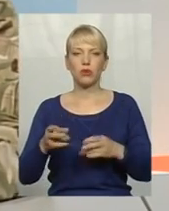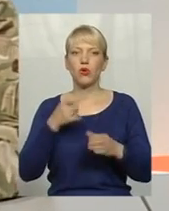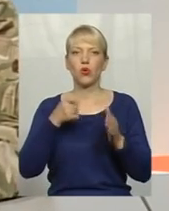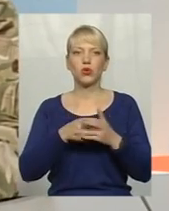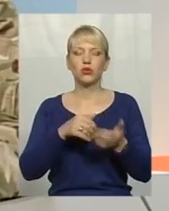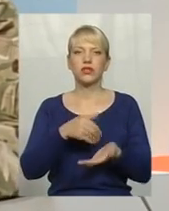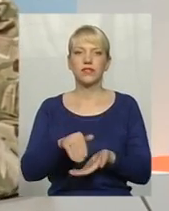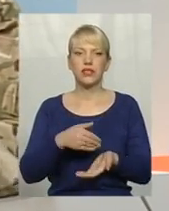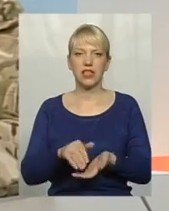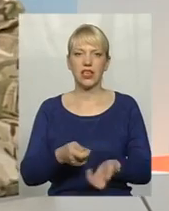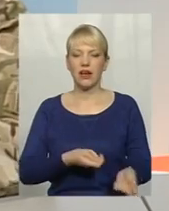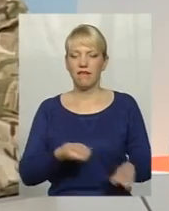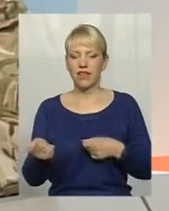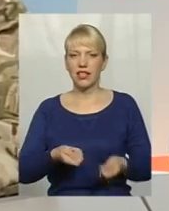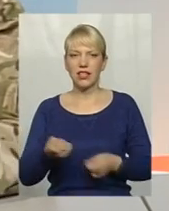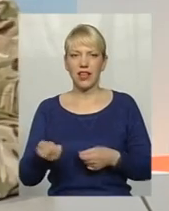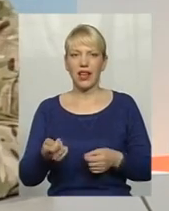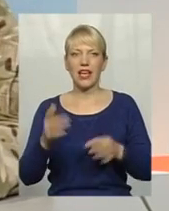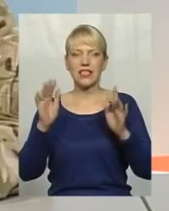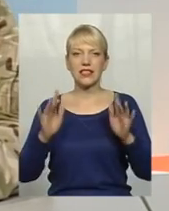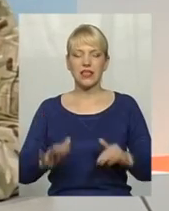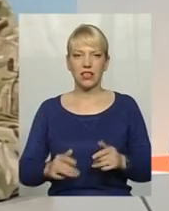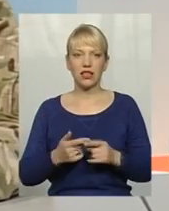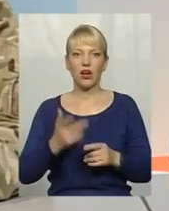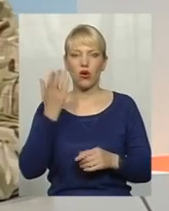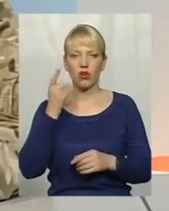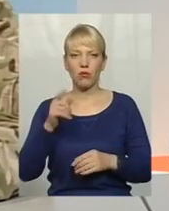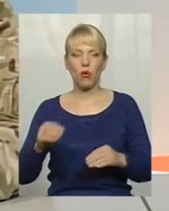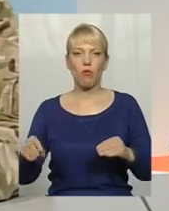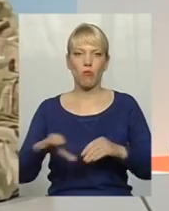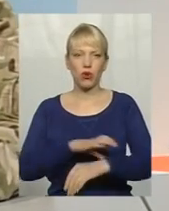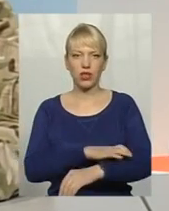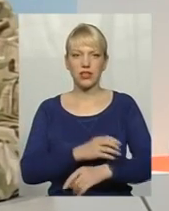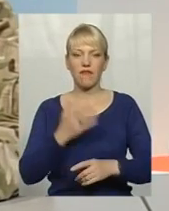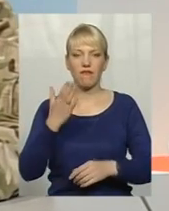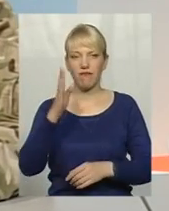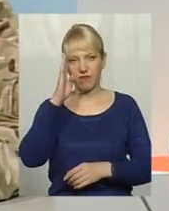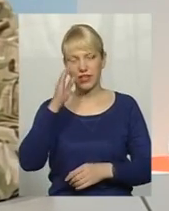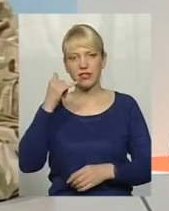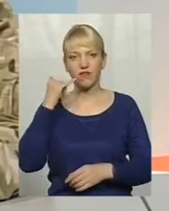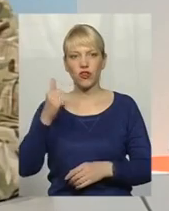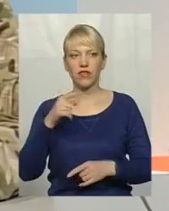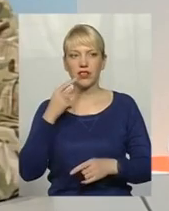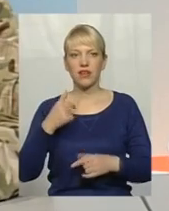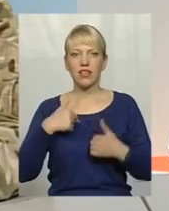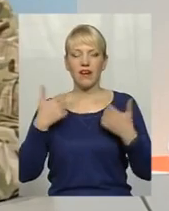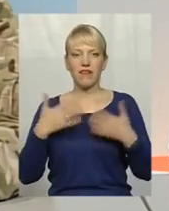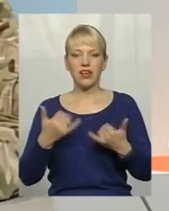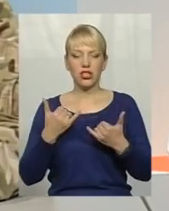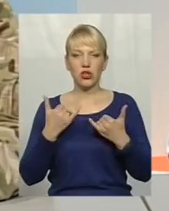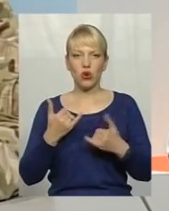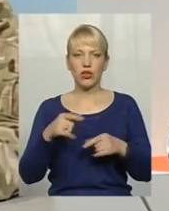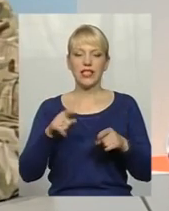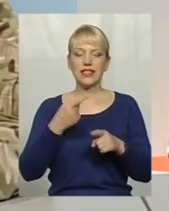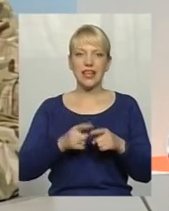свиней, відкидає сніг. І ви знаєте, після того, як поставили йому протест, він дзвонив і казав, я вже сьогодні це зробив.